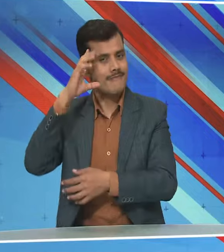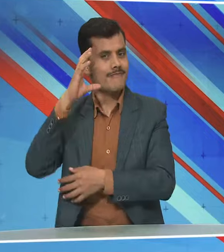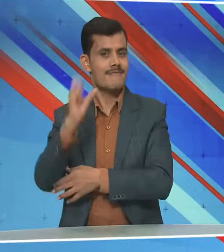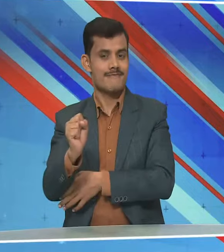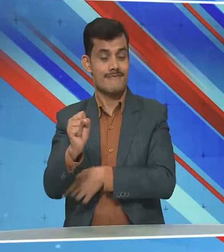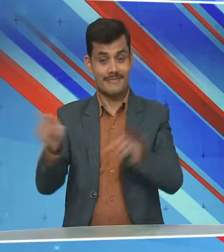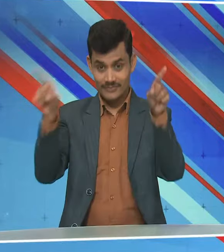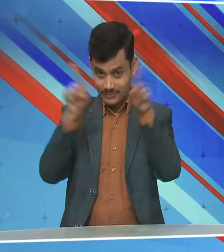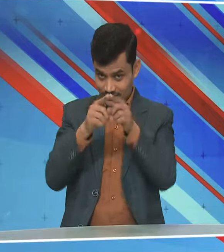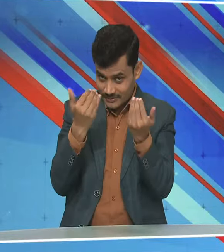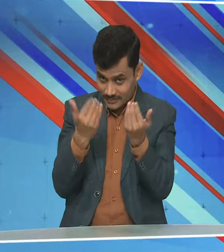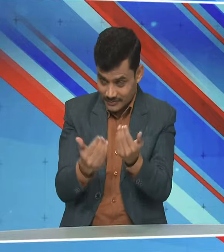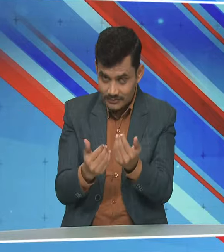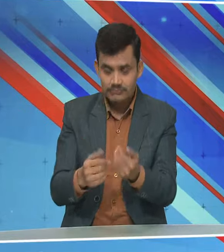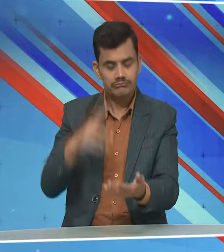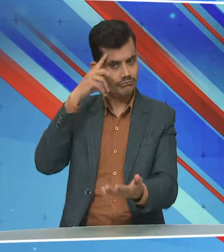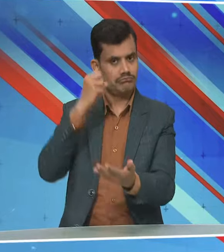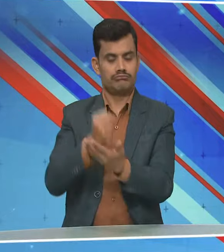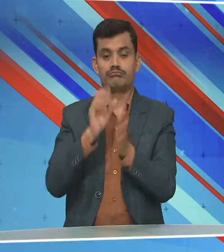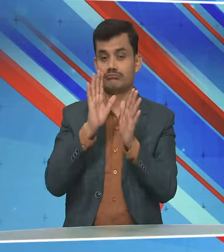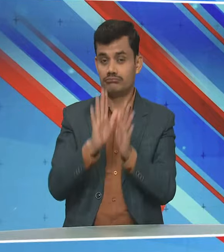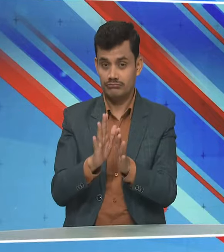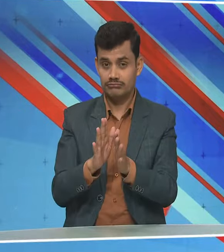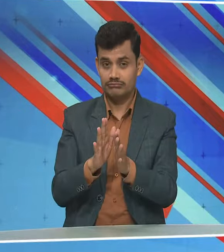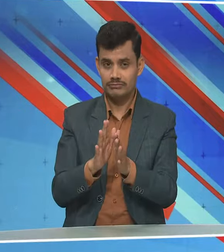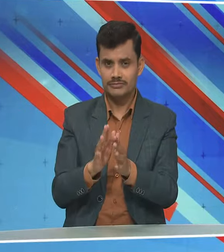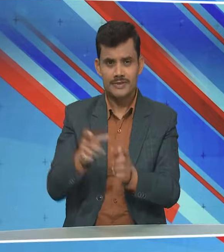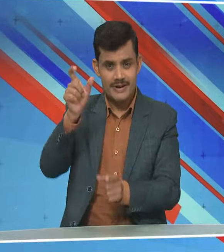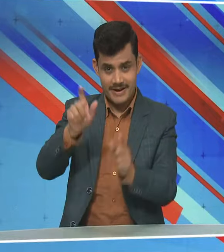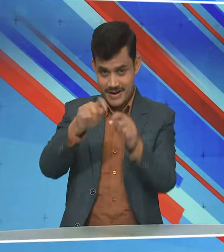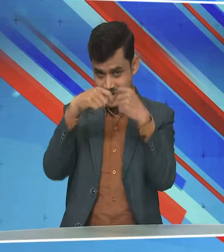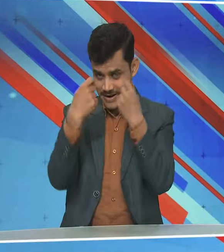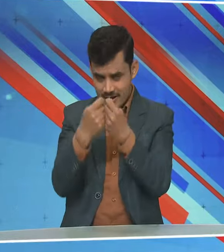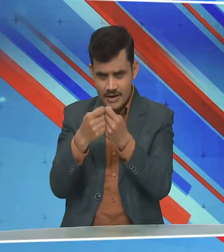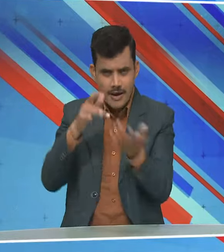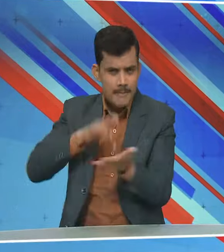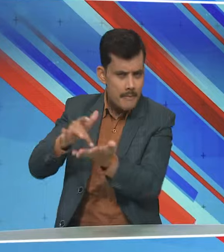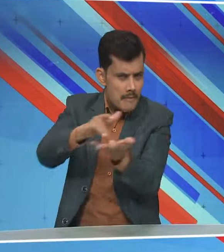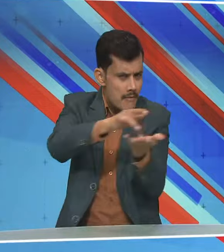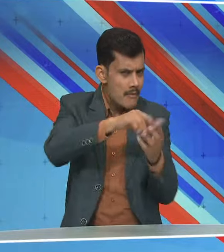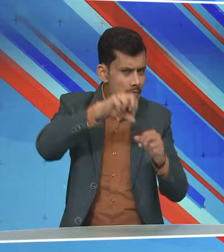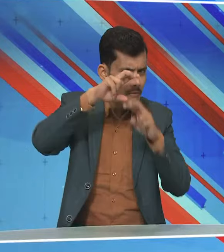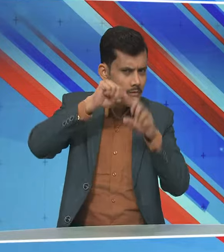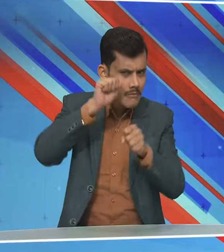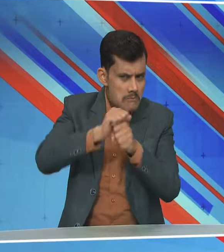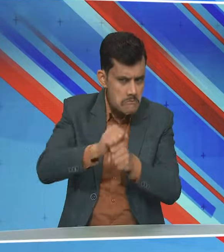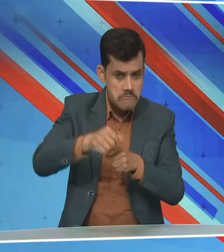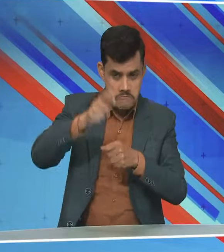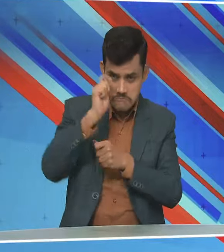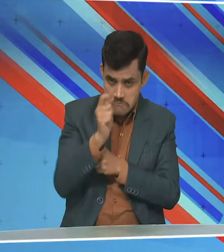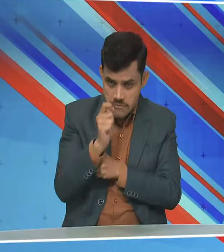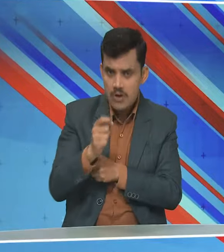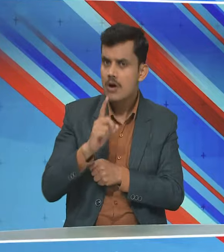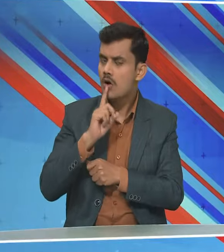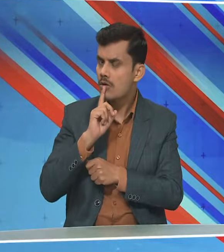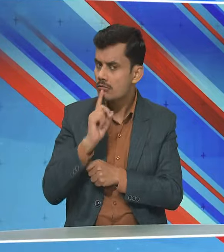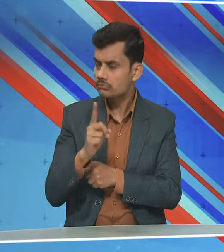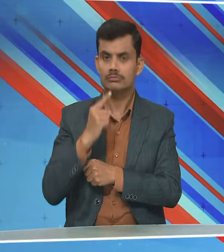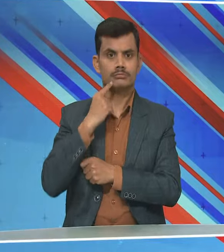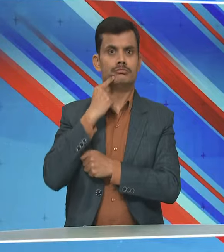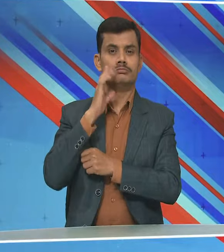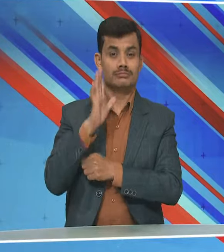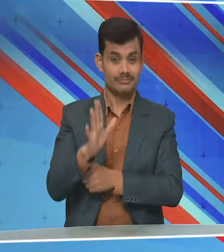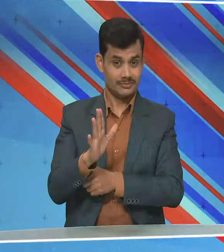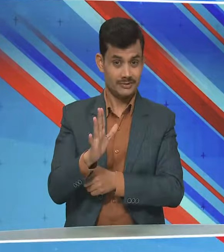इसी को ध्यान में रखते हुए हम लोग ने फैसला लिया था अमारी एंफोर्स्मेंट टीम्स का है जो लगातार छेत्रों में काम करती रहती है और इस सक्त निर्देश है कि